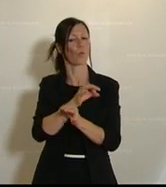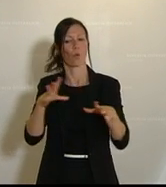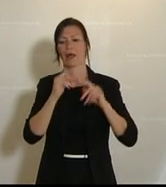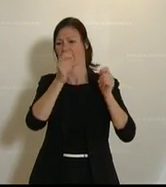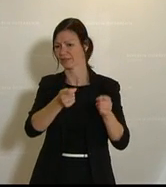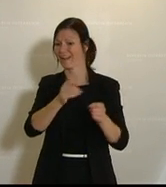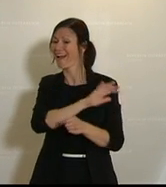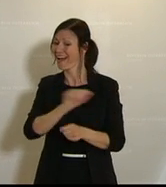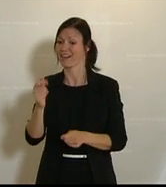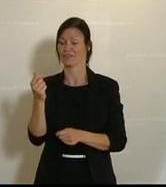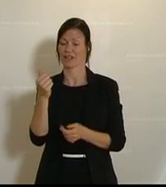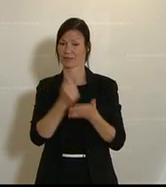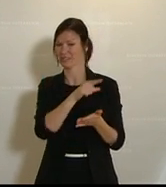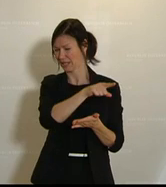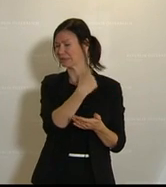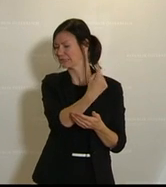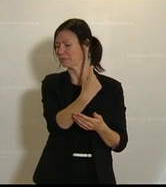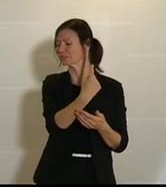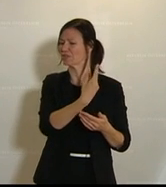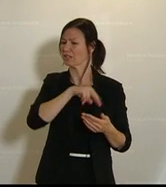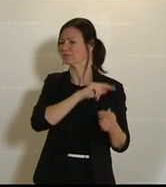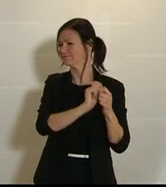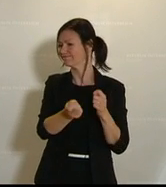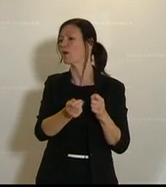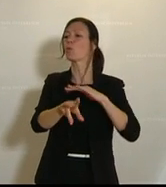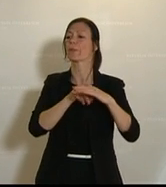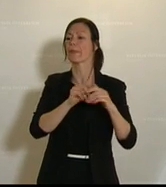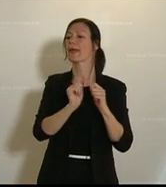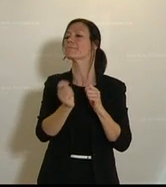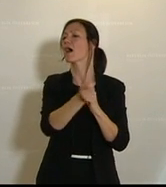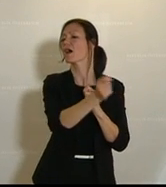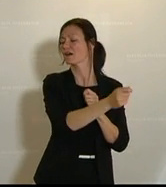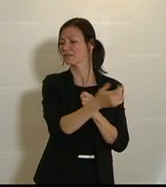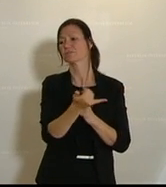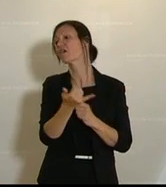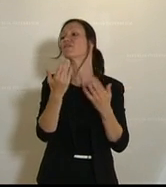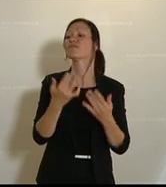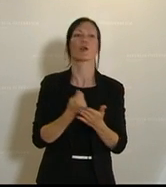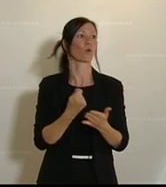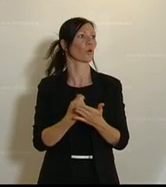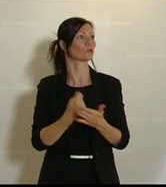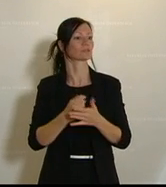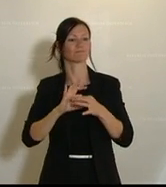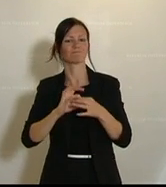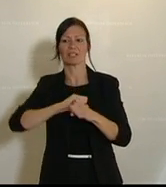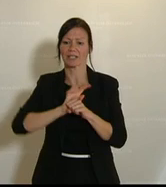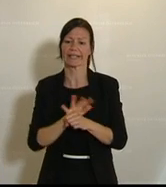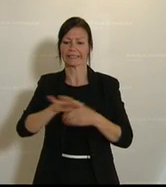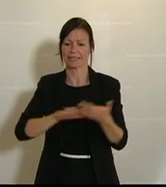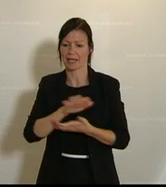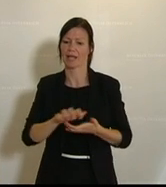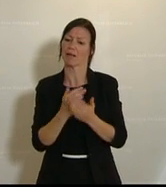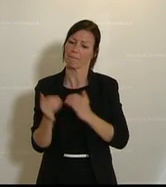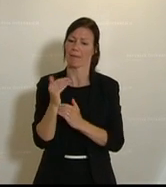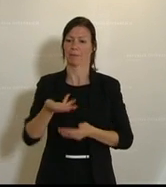an alle Unternehmer, die sämtliche infolge der Covid-19-Maßnahmen entstandene Kosten, die laufenden Fixkosten zu 100